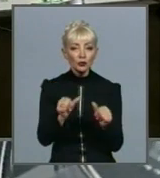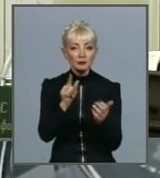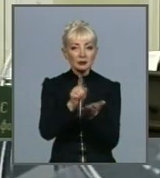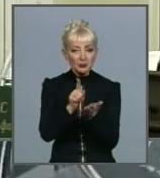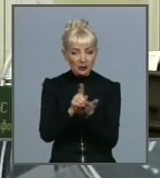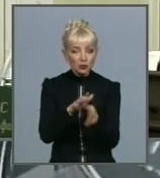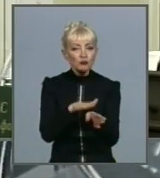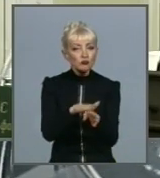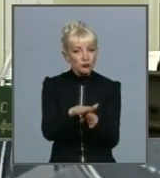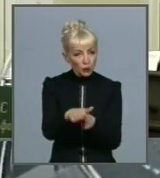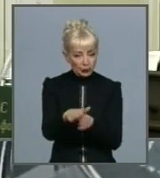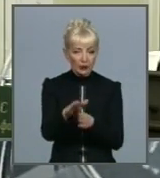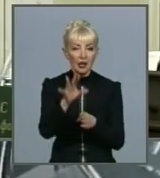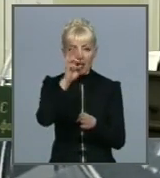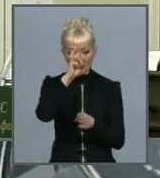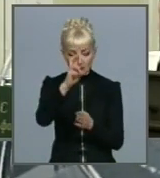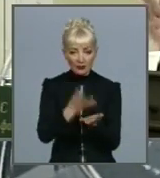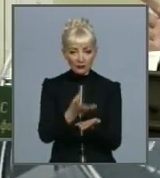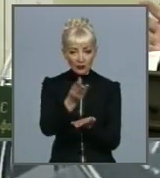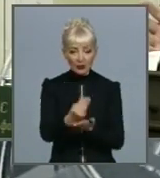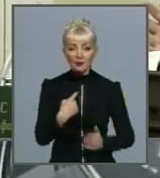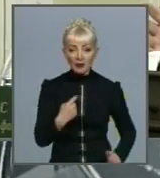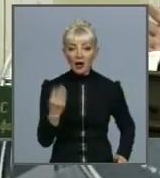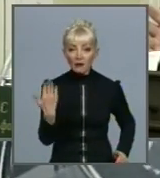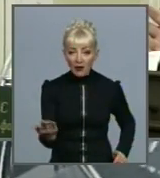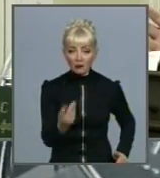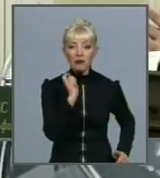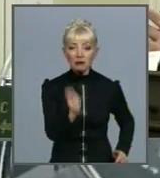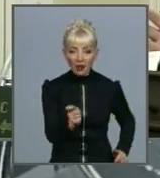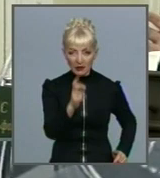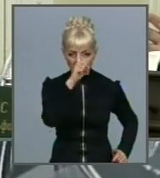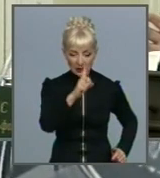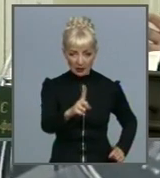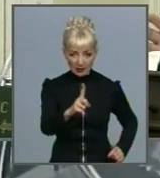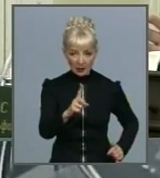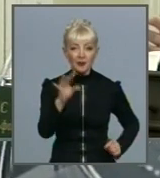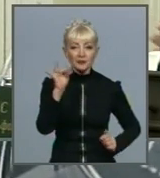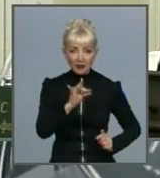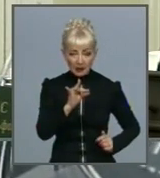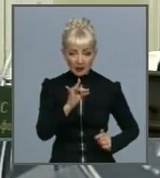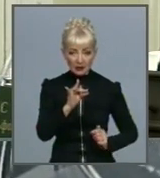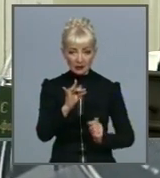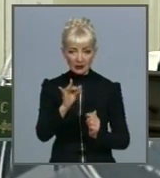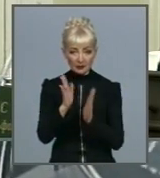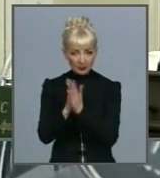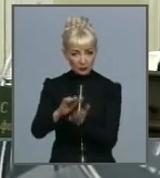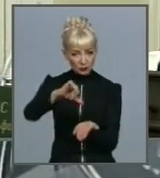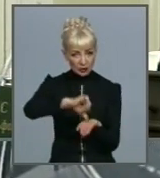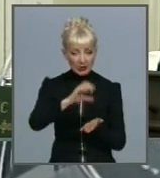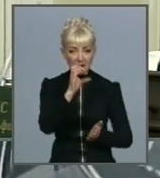виплати. Я вам дав місяць і Светлану Олександровну Гарбунову рубан. Буде точка.